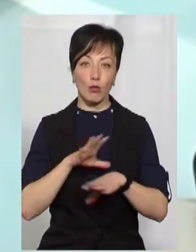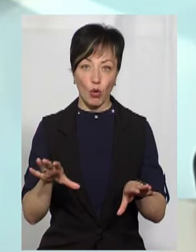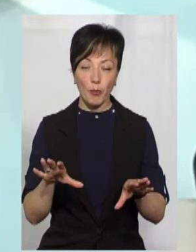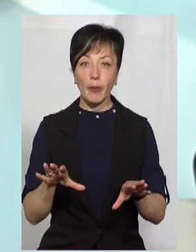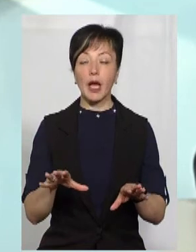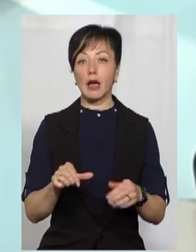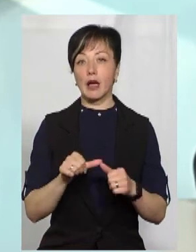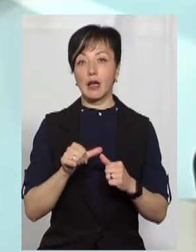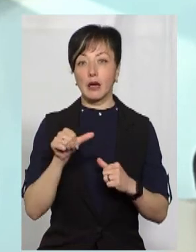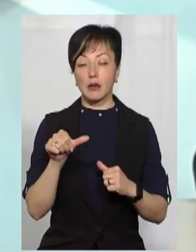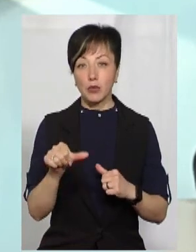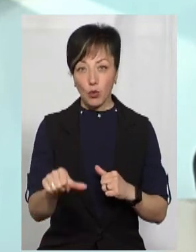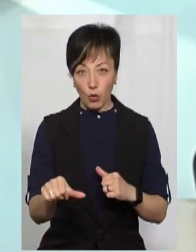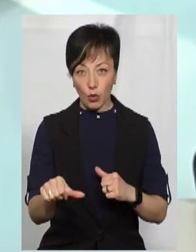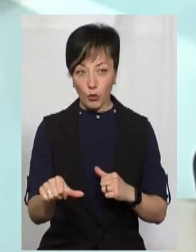Крім того,